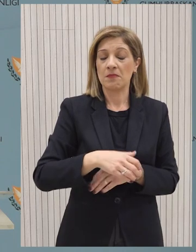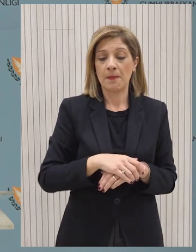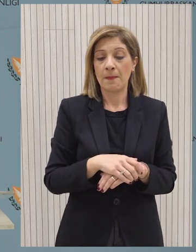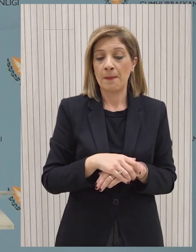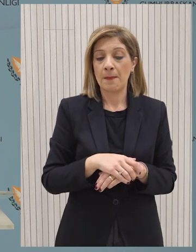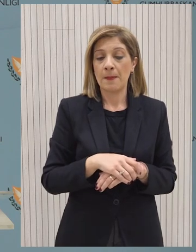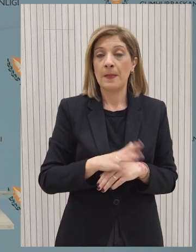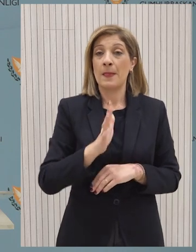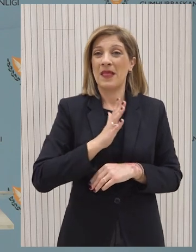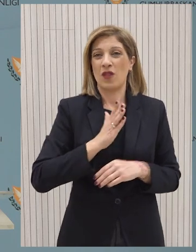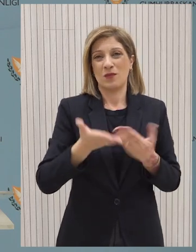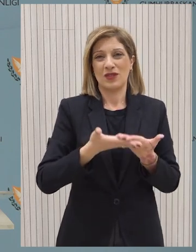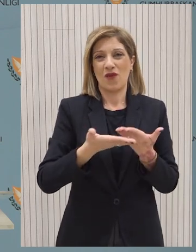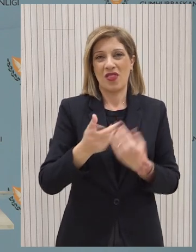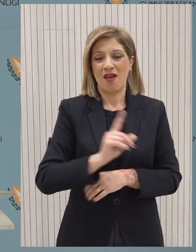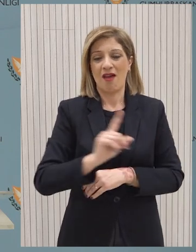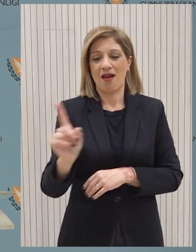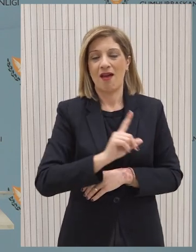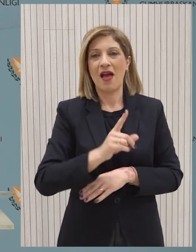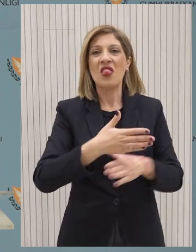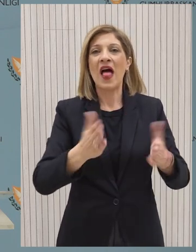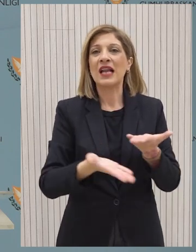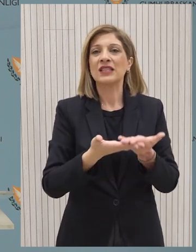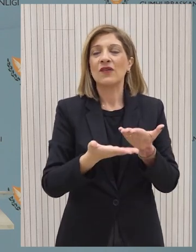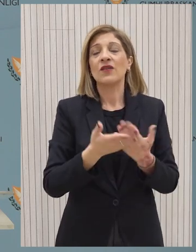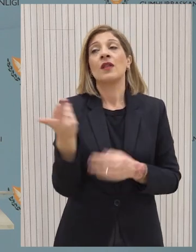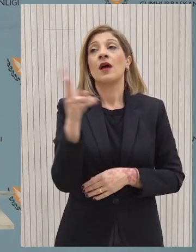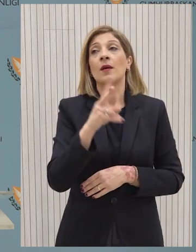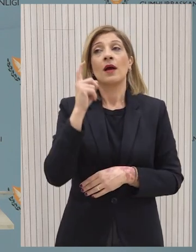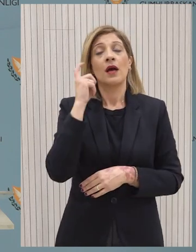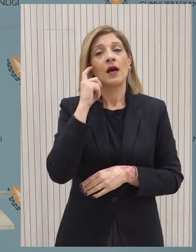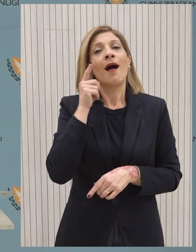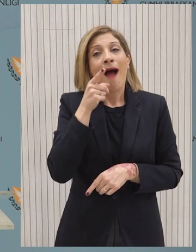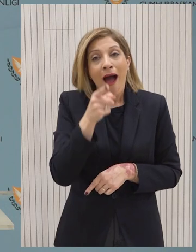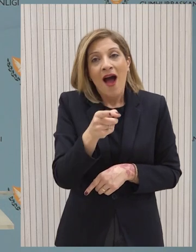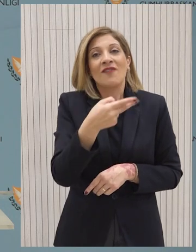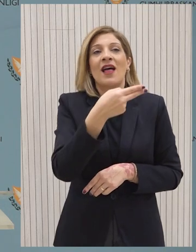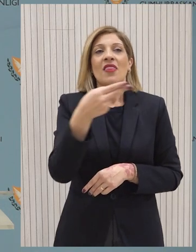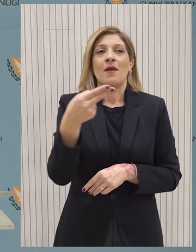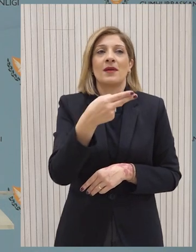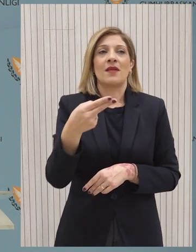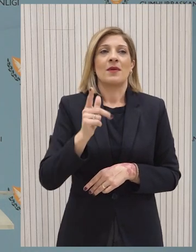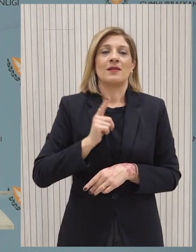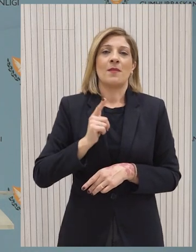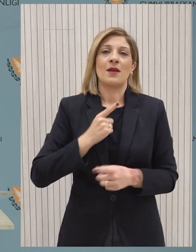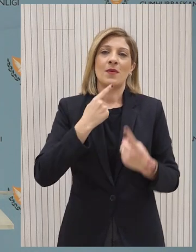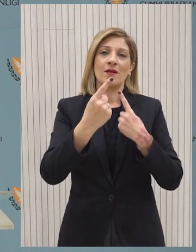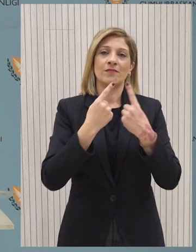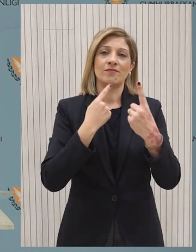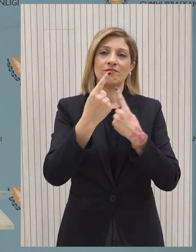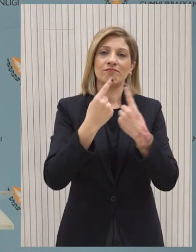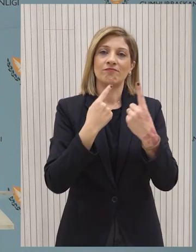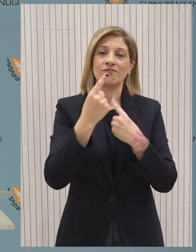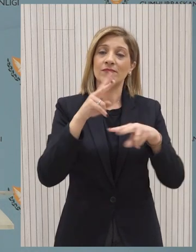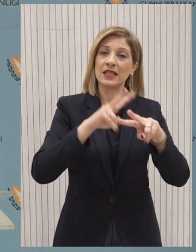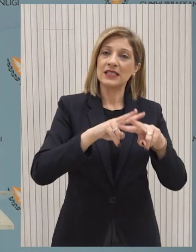Αντιλαμβάνεστε ότι είναι αυτά τα ζητήματα τα οποία αυτή τη στιγμή εξετάζονται, συζητούνται και με το Ισραήλ αλλά και με τα κράτη της περιοχής για να μπορέσει να καταστεί εφηχτή η μεταφορά της βοήθειας